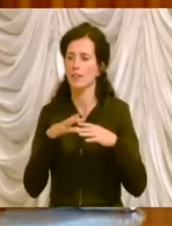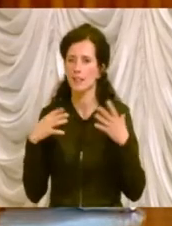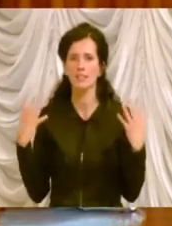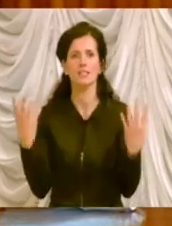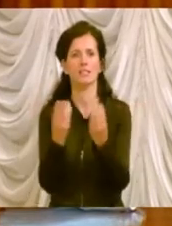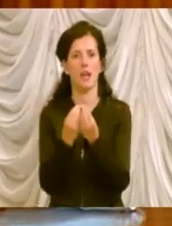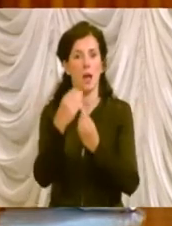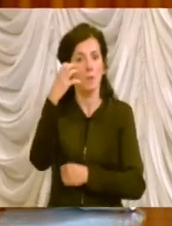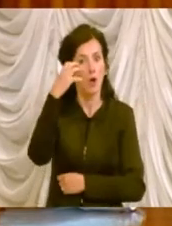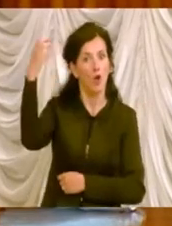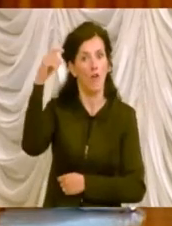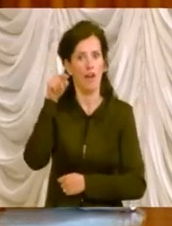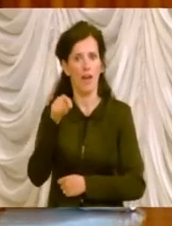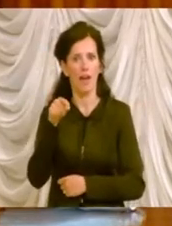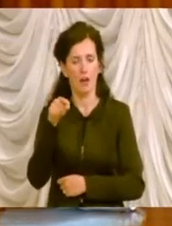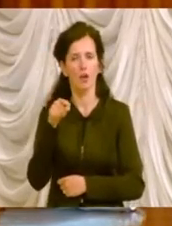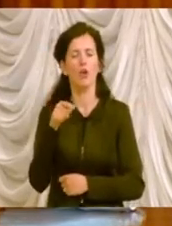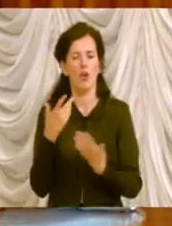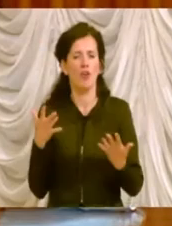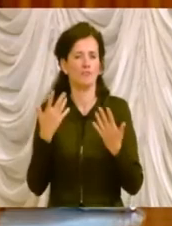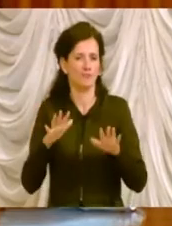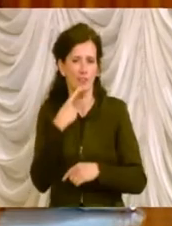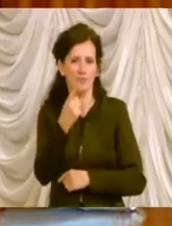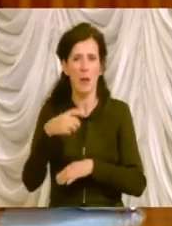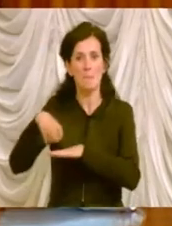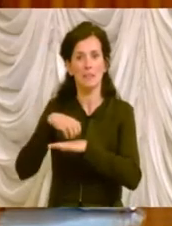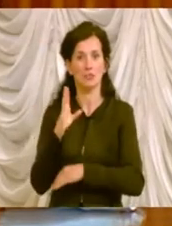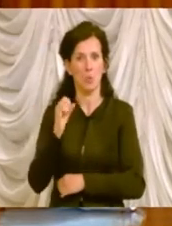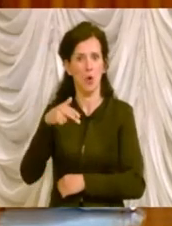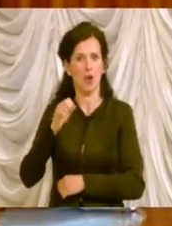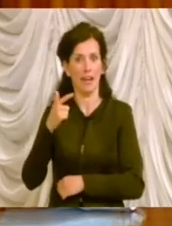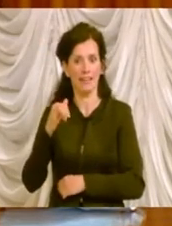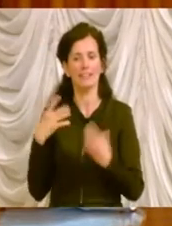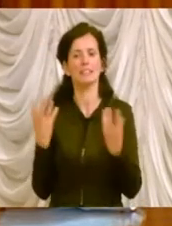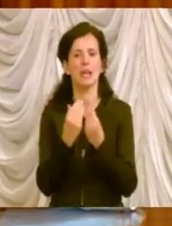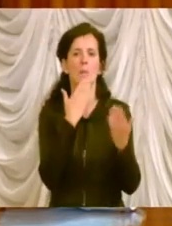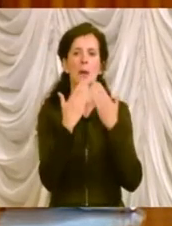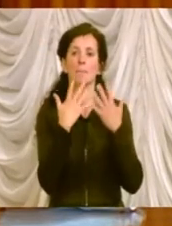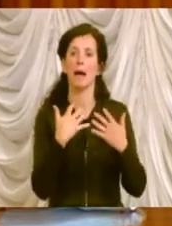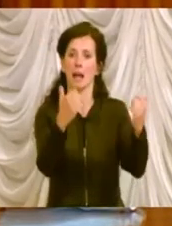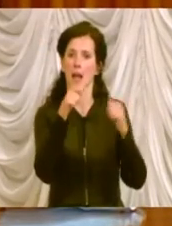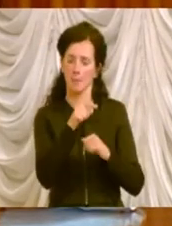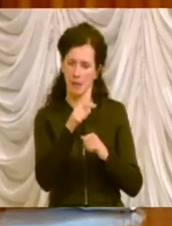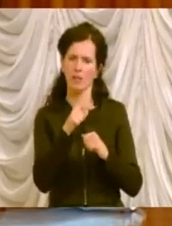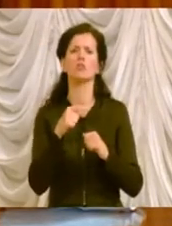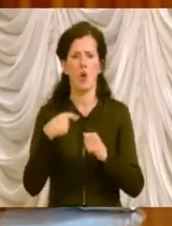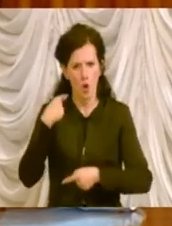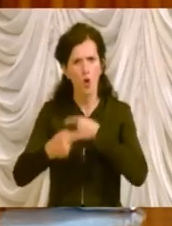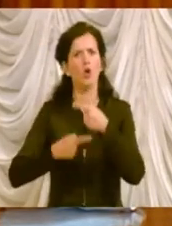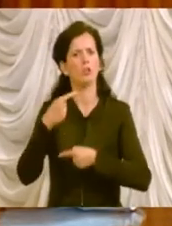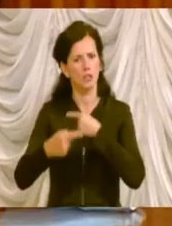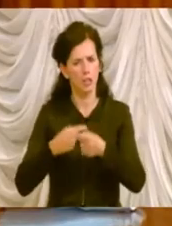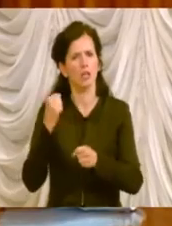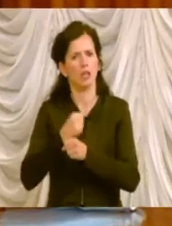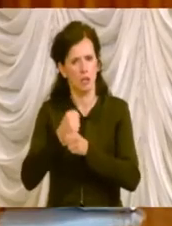come Governo, ma appunto come ha sottolineato il Ministro Bonetti, anche con il Parlamento attraverso, lo faremo e continueremo a farlo, anche